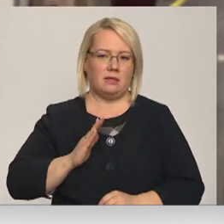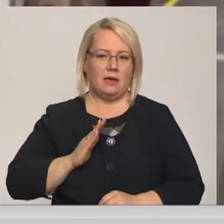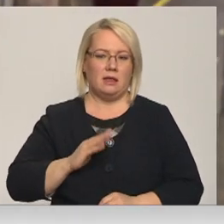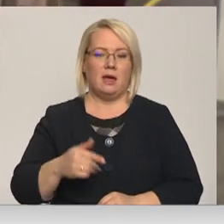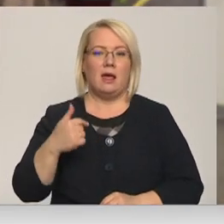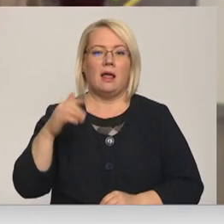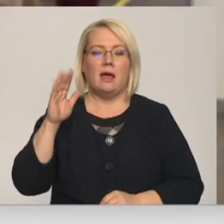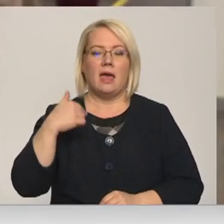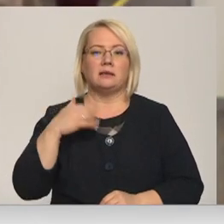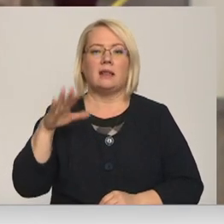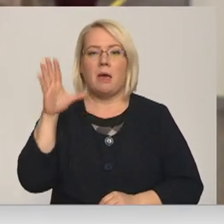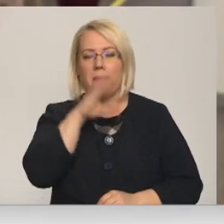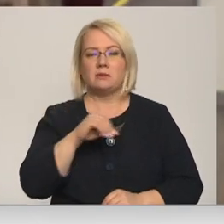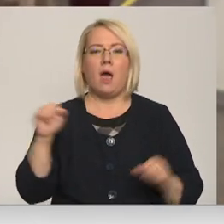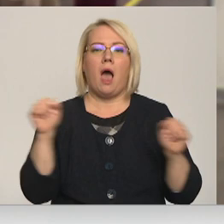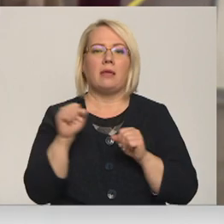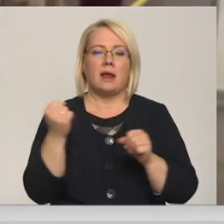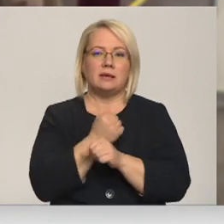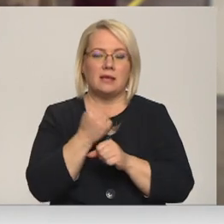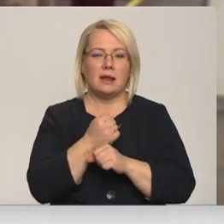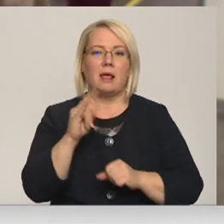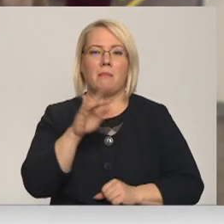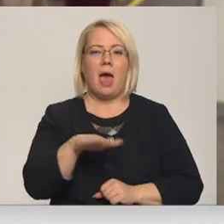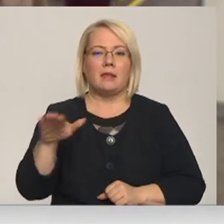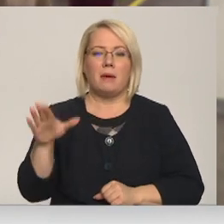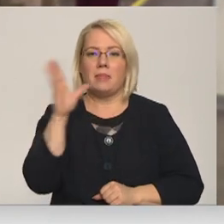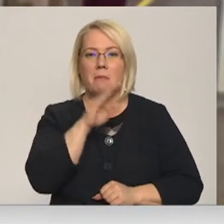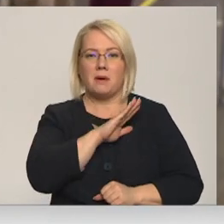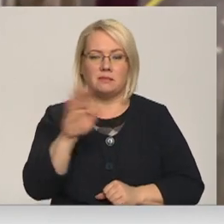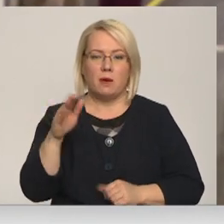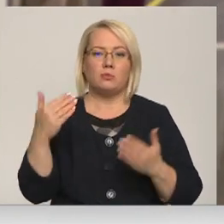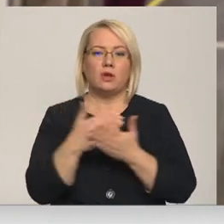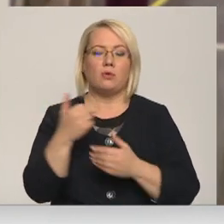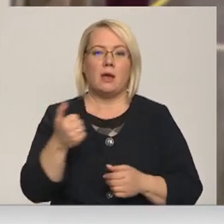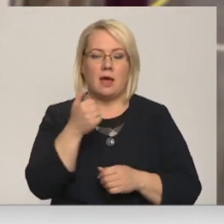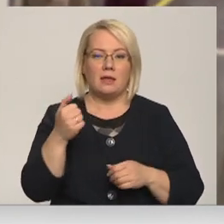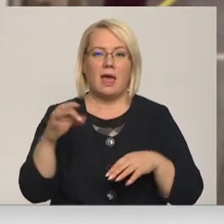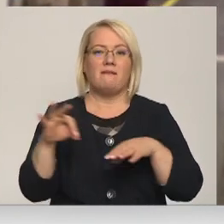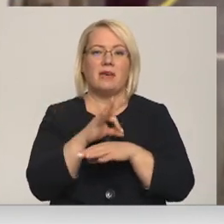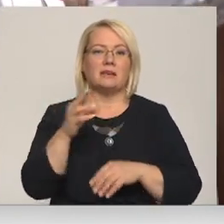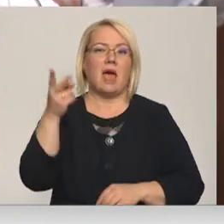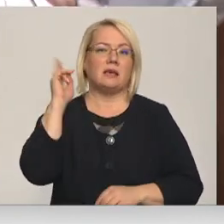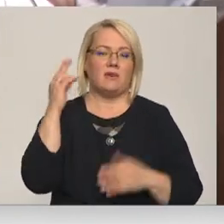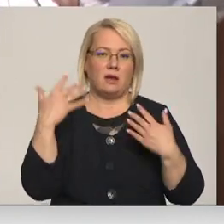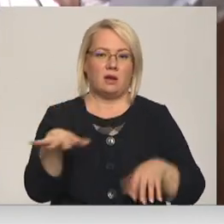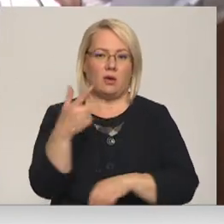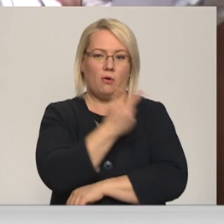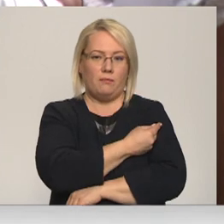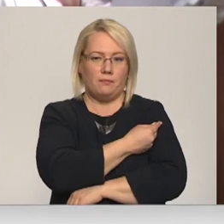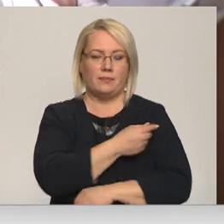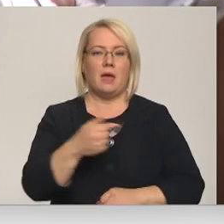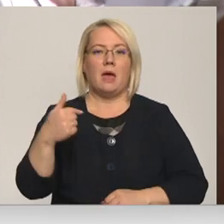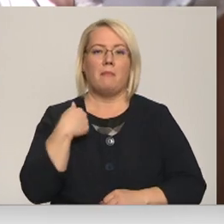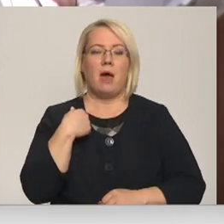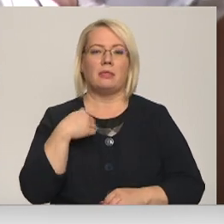tātrāk to izdarīt. Bērnu nepaspēja vēl. Tas būs jaunajā gadā, bet mums paspējām vīrs aizvakar izdarījām. Man jābrauc komandīm